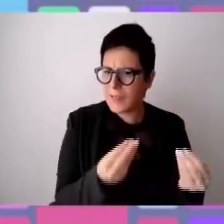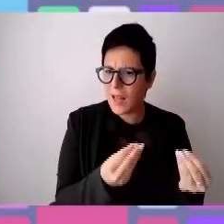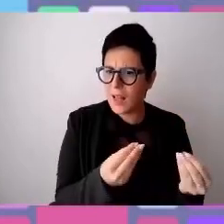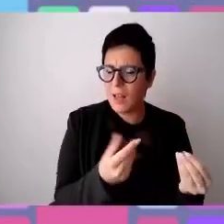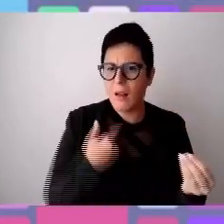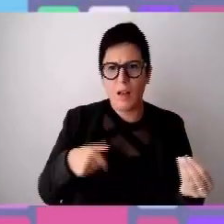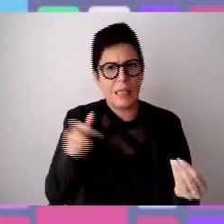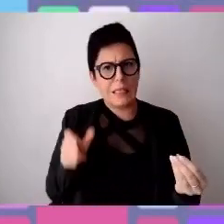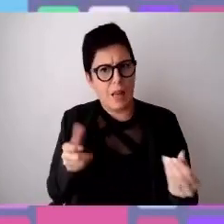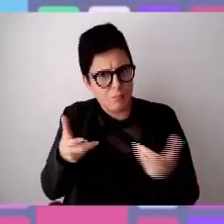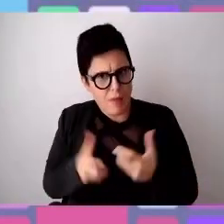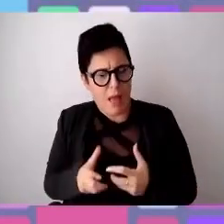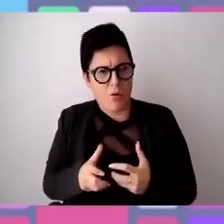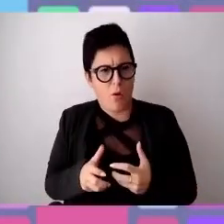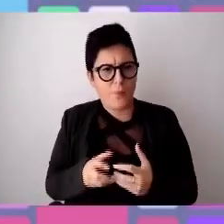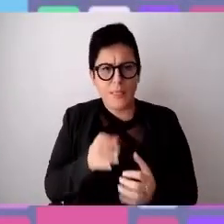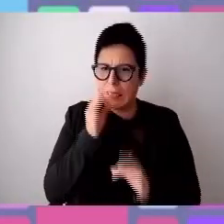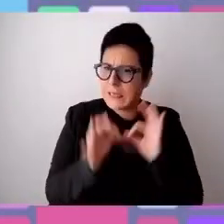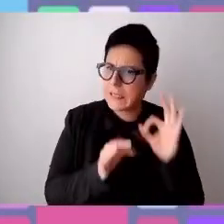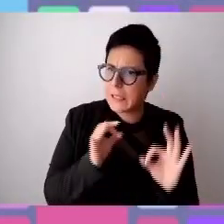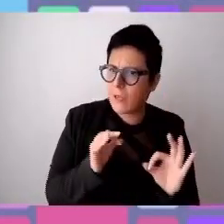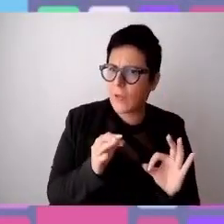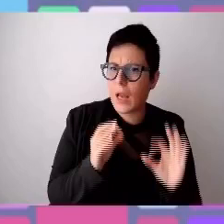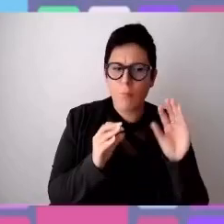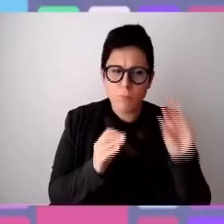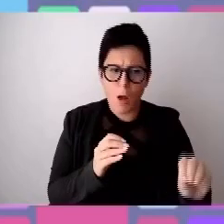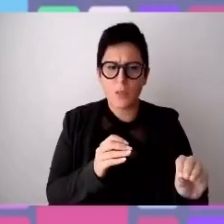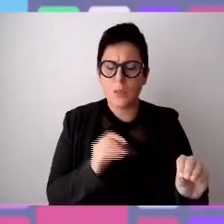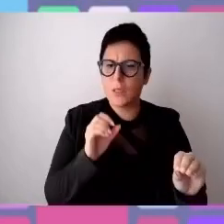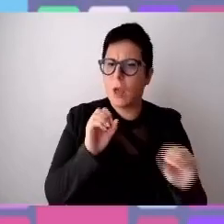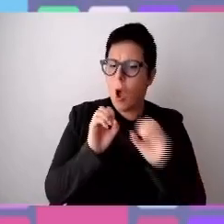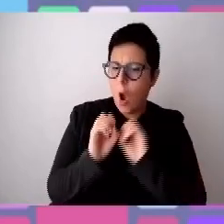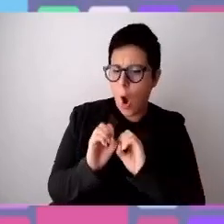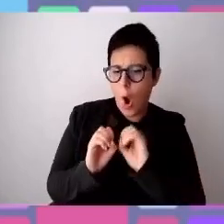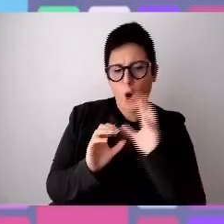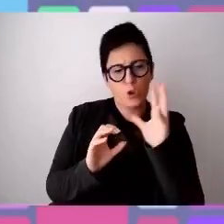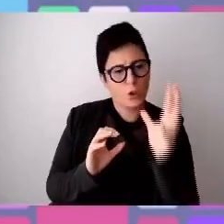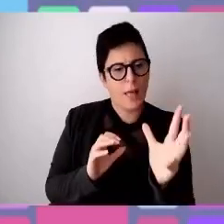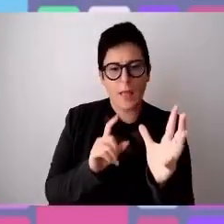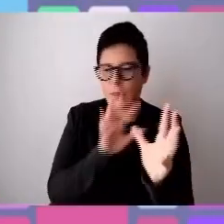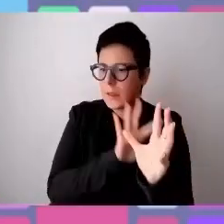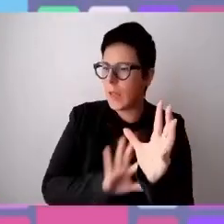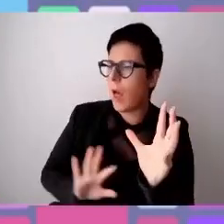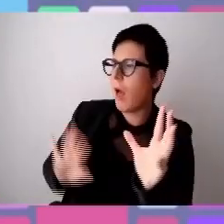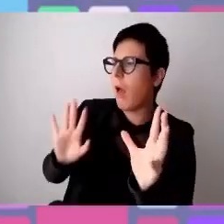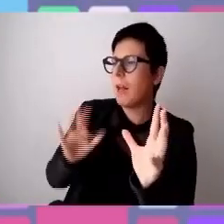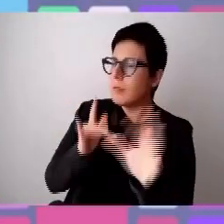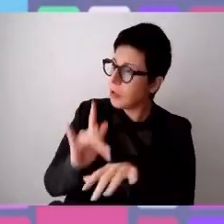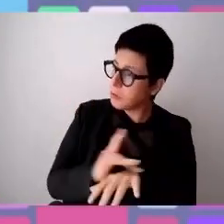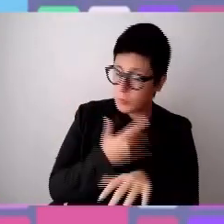Quindi non sempre anche i luoghi dell'Occidente dove si pensa che ci sia un'accessibilità più